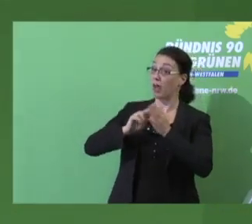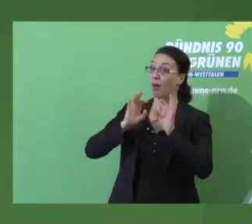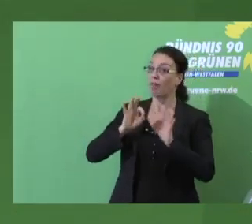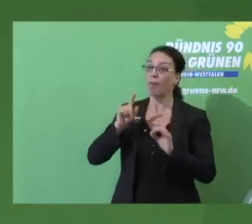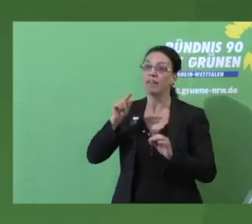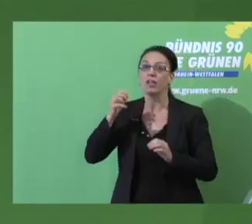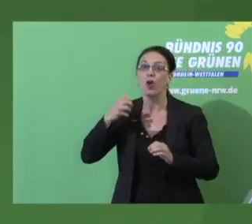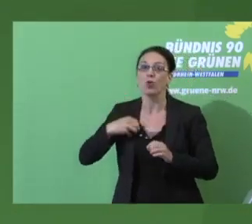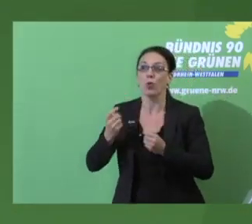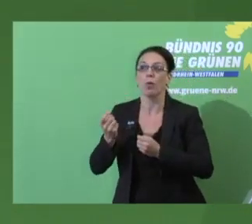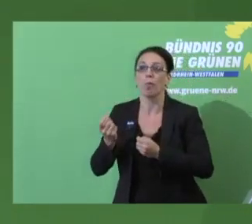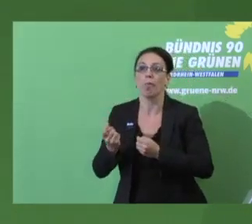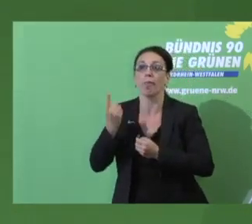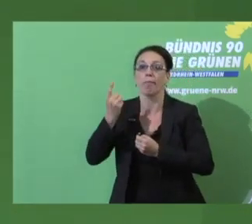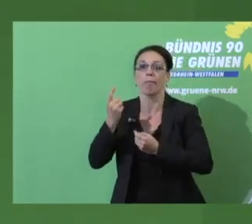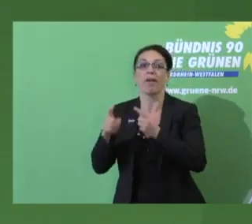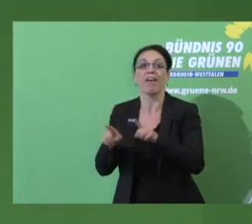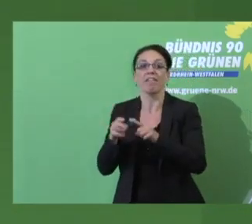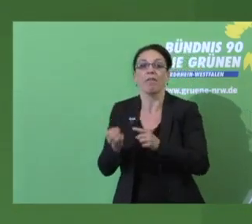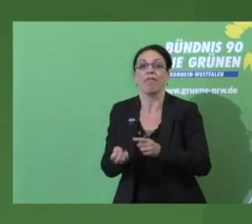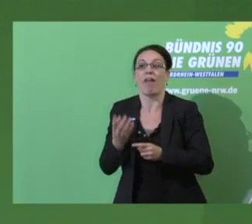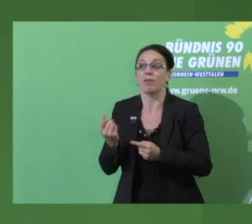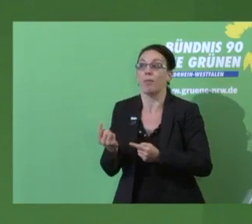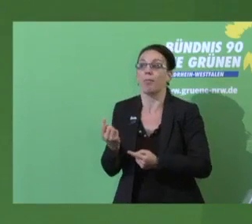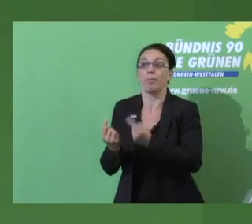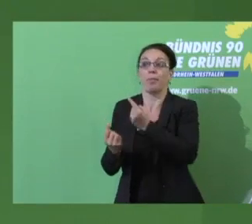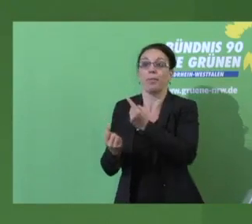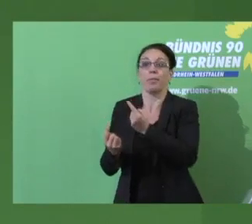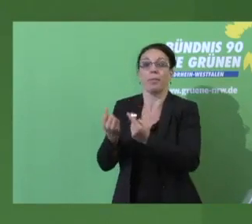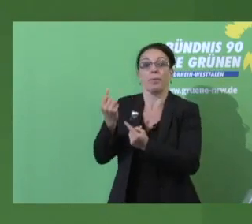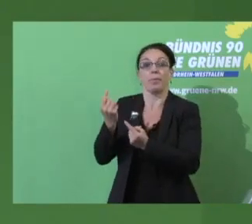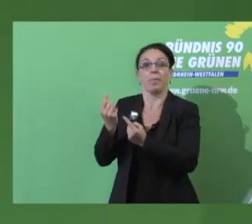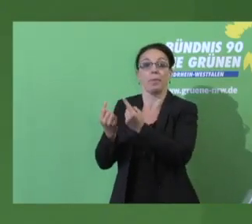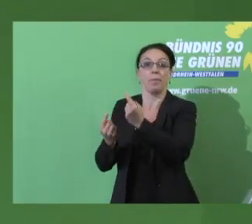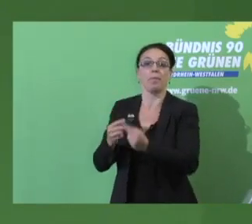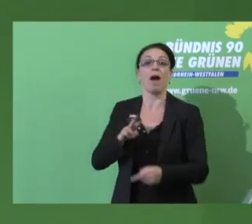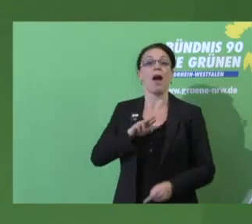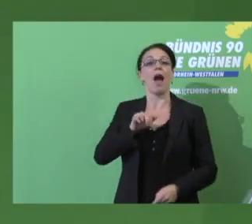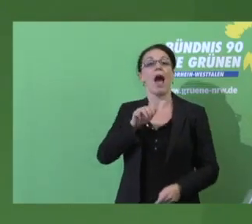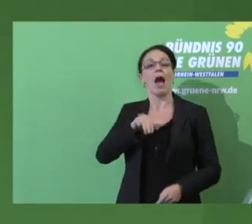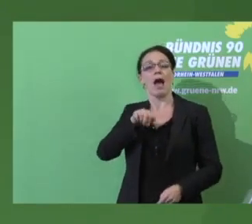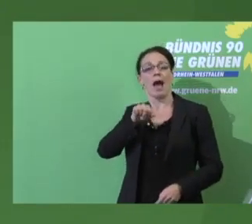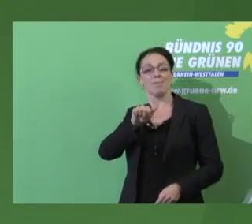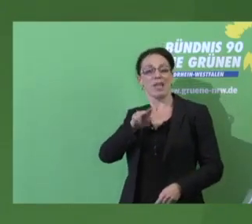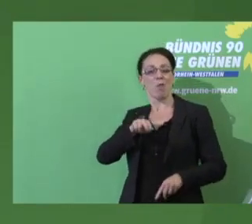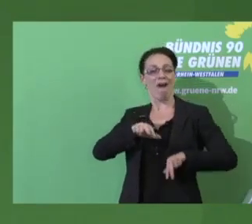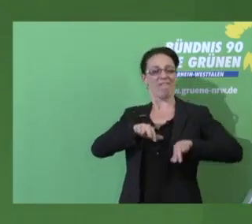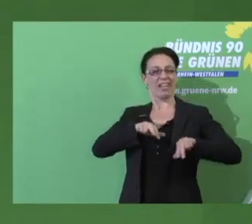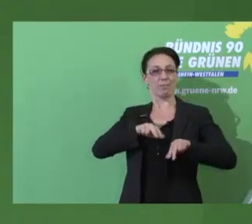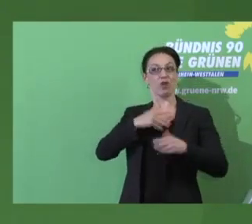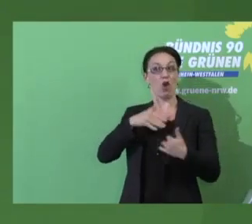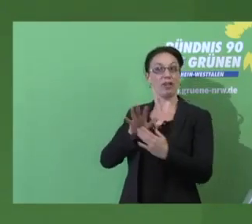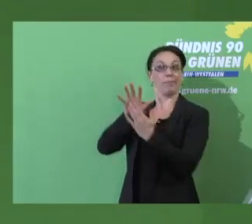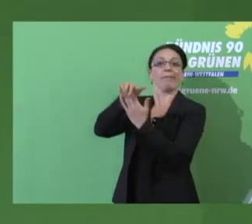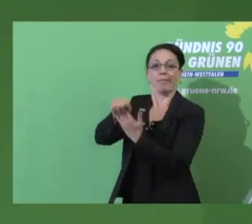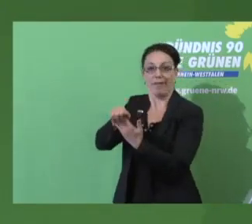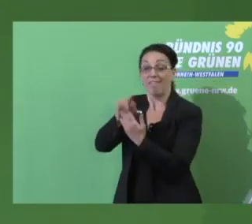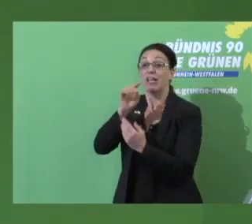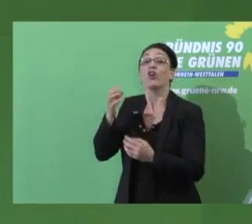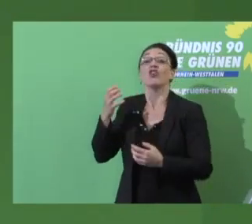Flämschen, was von der Verkehrspolitik Ramsauers und Co. noch nicht plattgefahren worden ist. Das ewige Mantra,